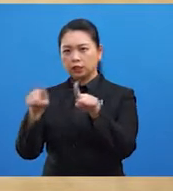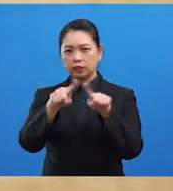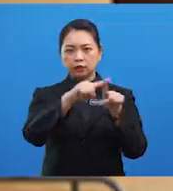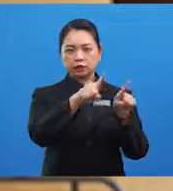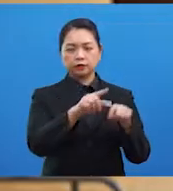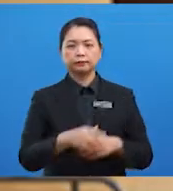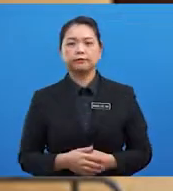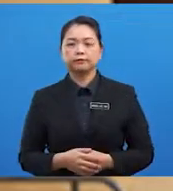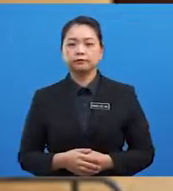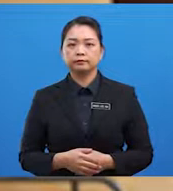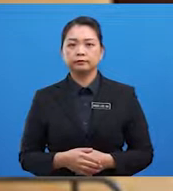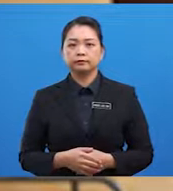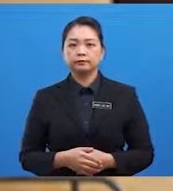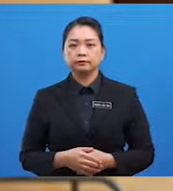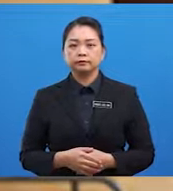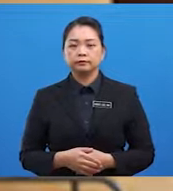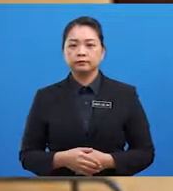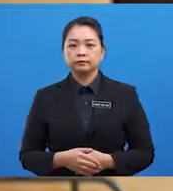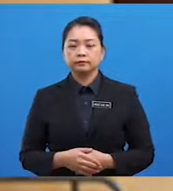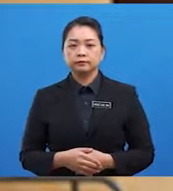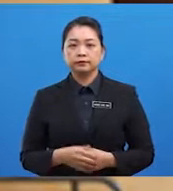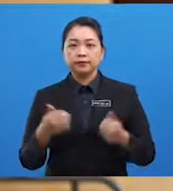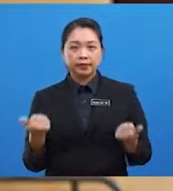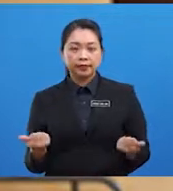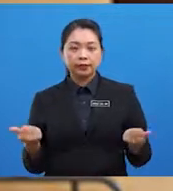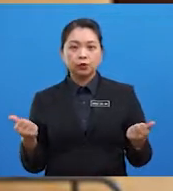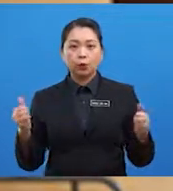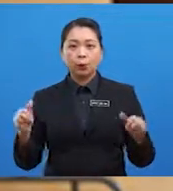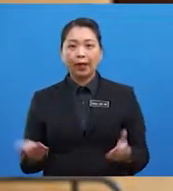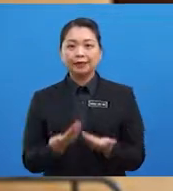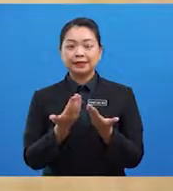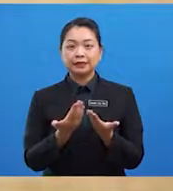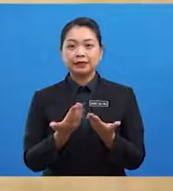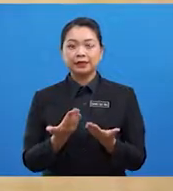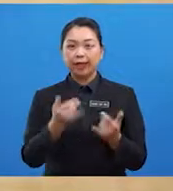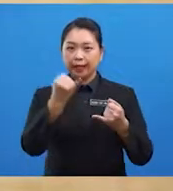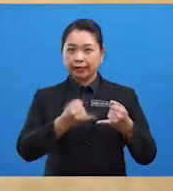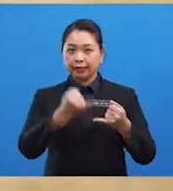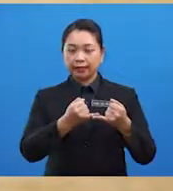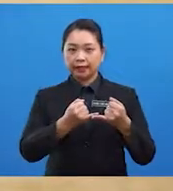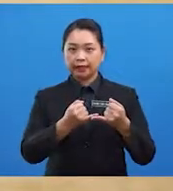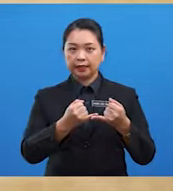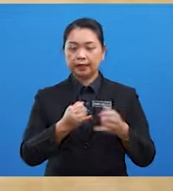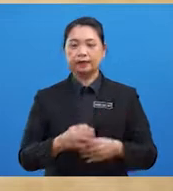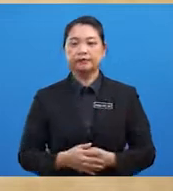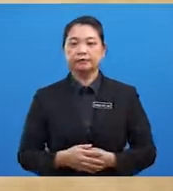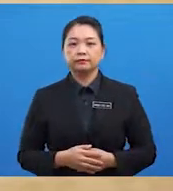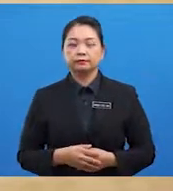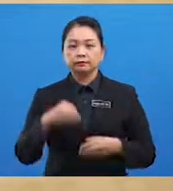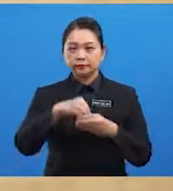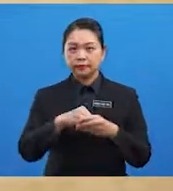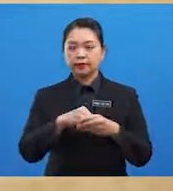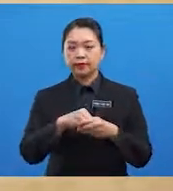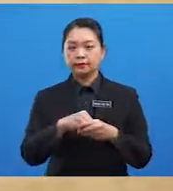Pelajar-pelajar cikgu, inovasi terakhir Ibnu Majid dalam bidang pelayaran dan penerokaan